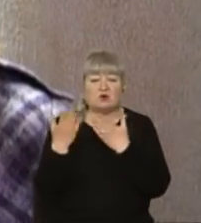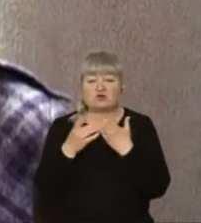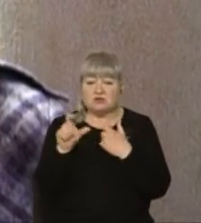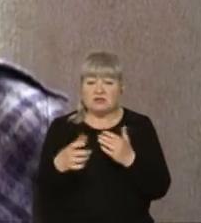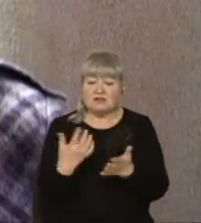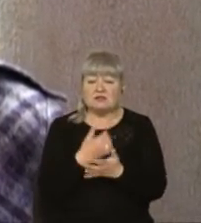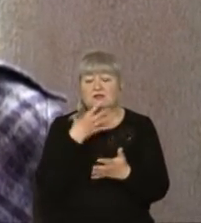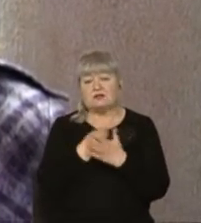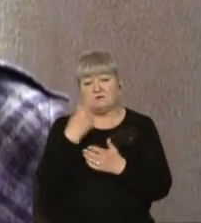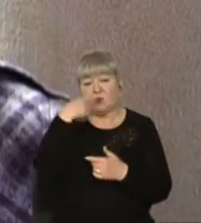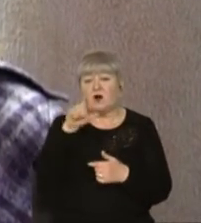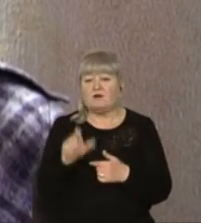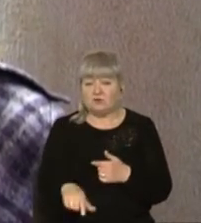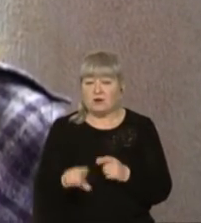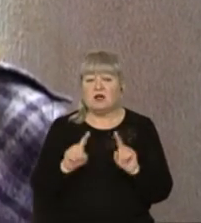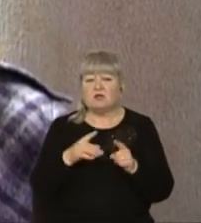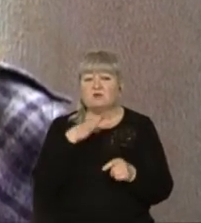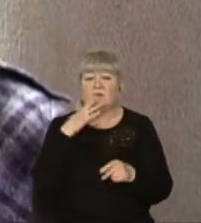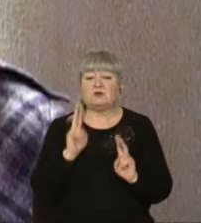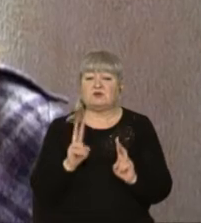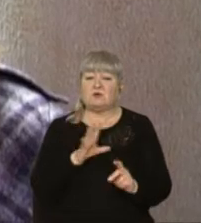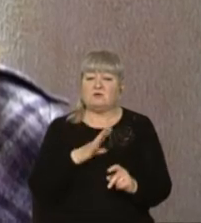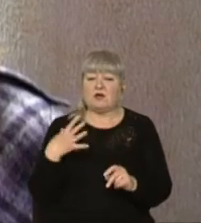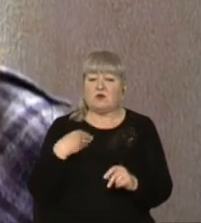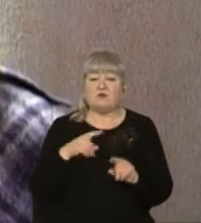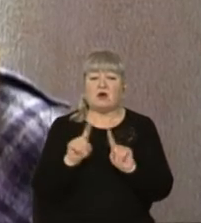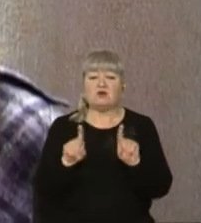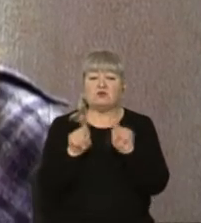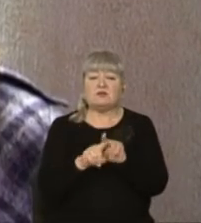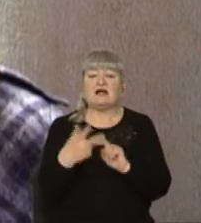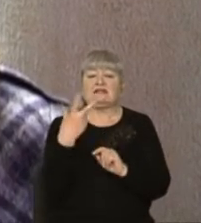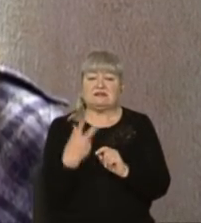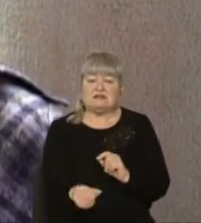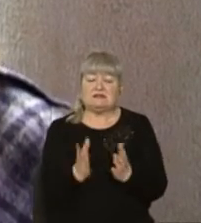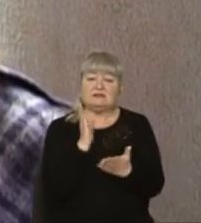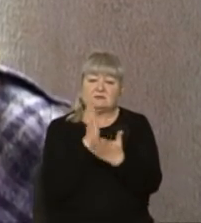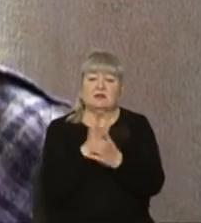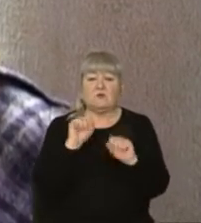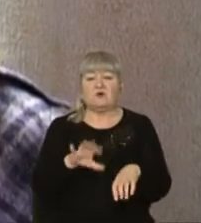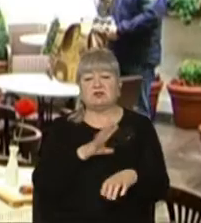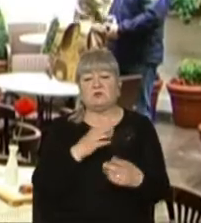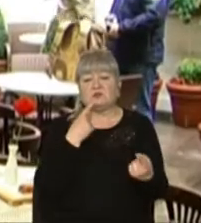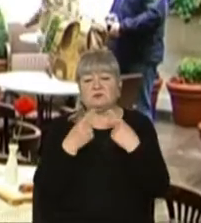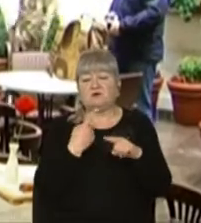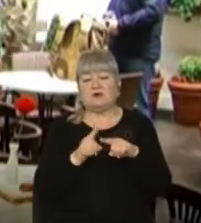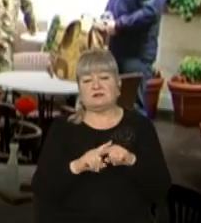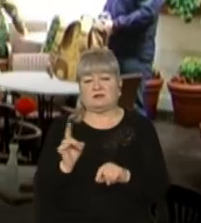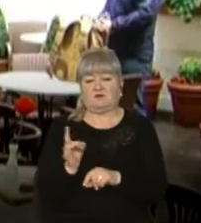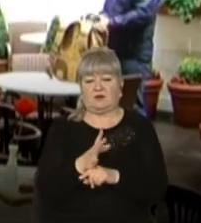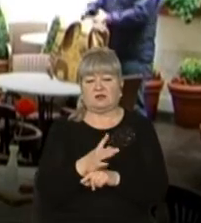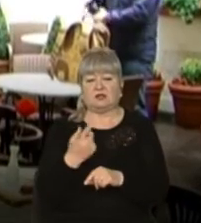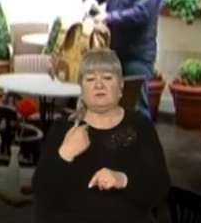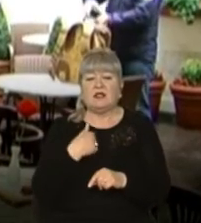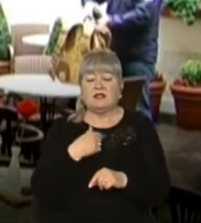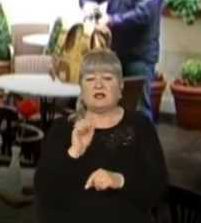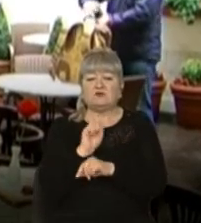автора, тому що багато хто буває у Львові, але так, щоб концентровано і щоб три дні можна було спілкуватися, це вперше. Я в 14-й